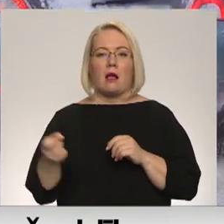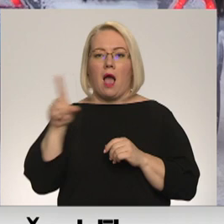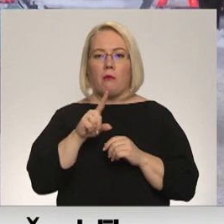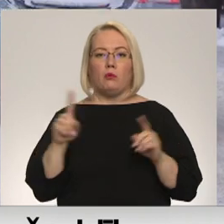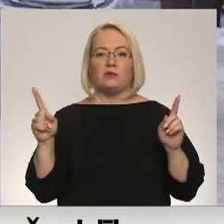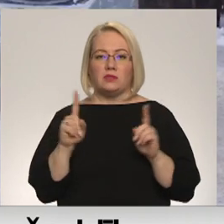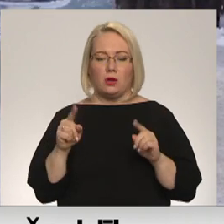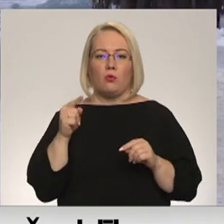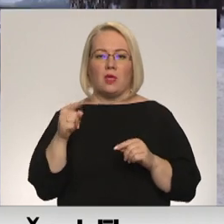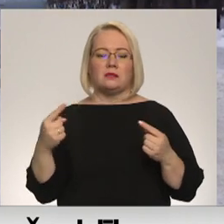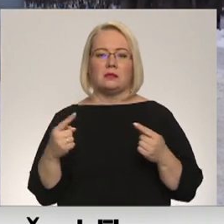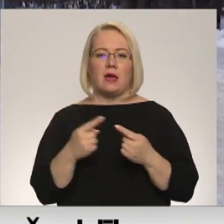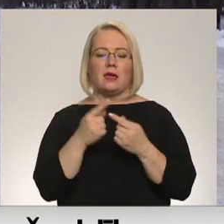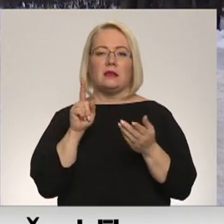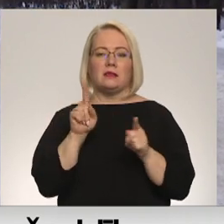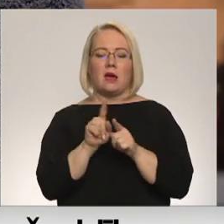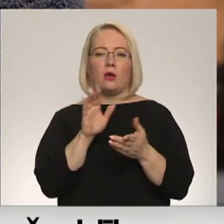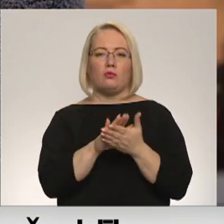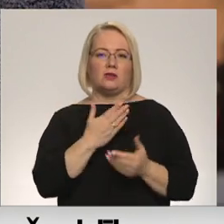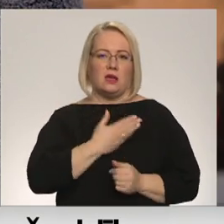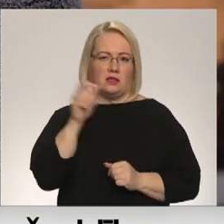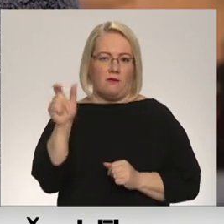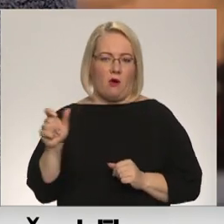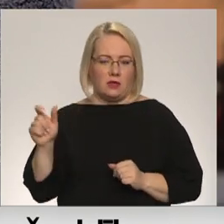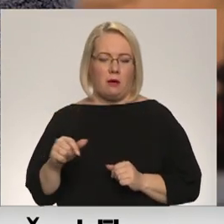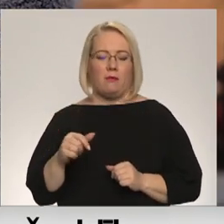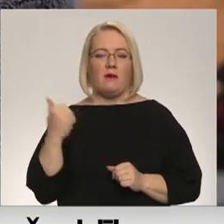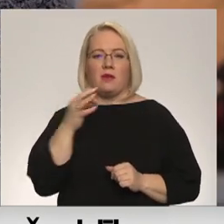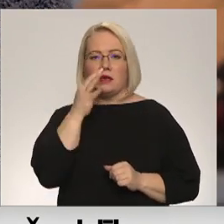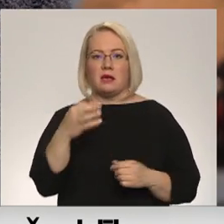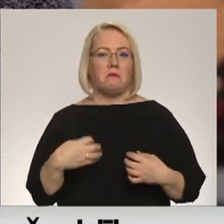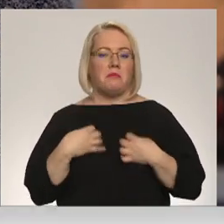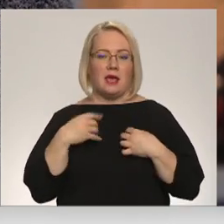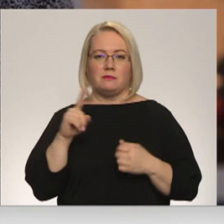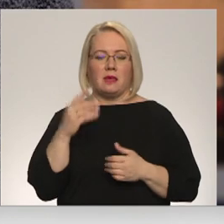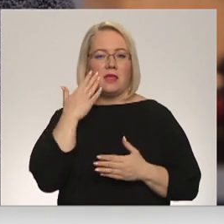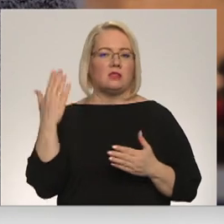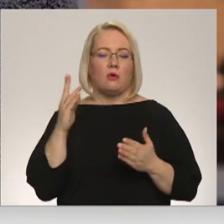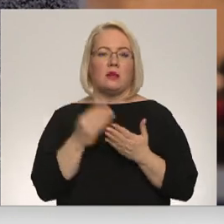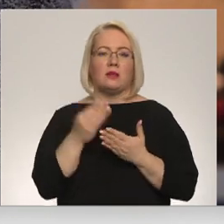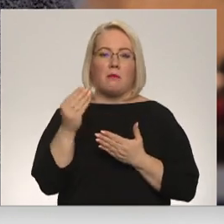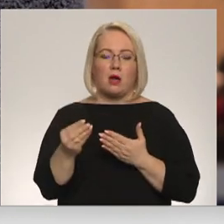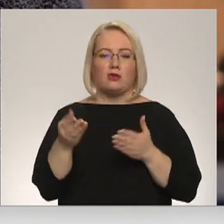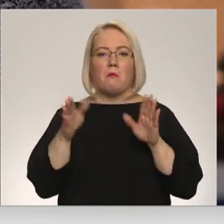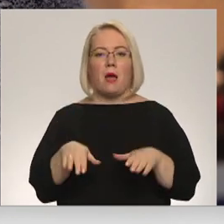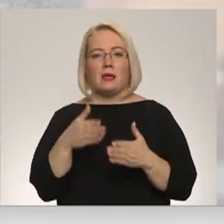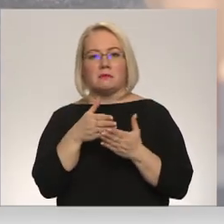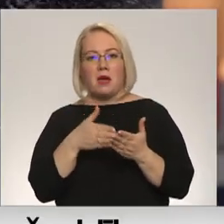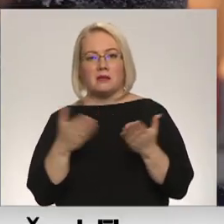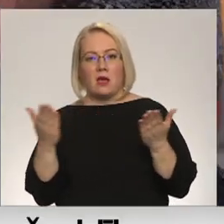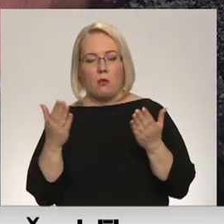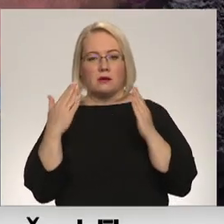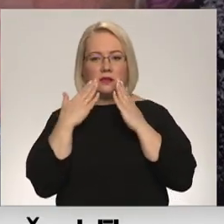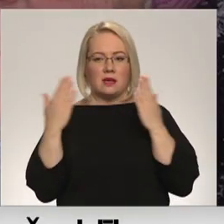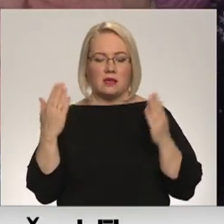skars iedzīvotājus. Tas ir briesmīgi, nezinu, kā norēķināšos. Paliks kaut kas pāri maizēja vai nē, nezinu.